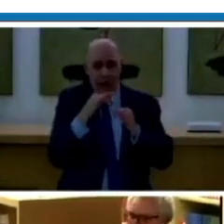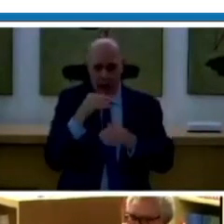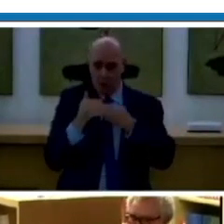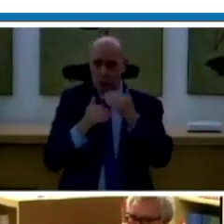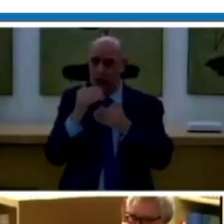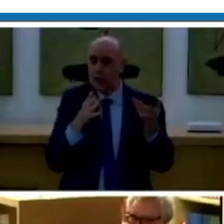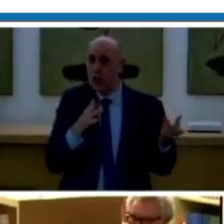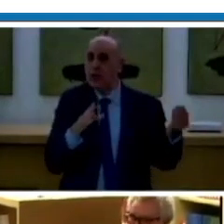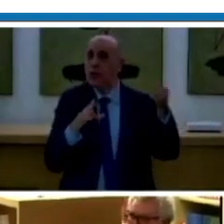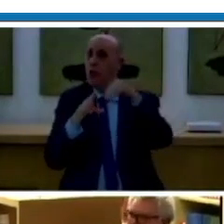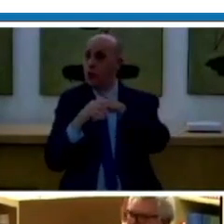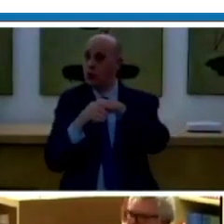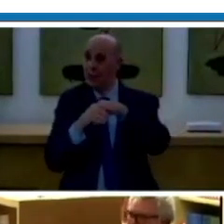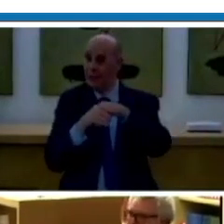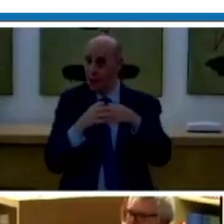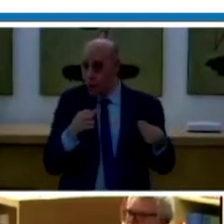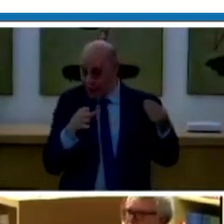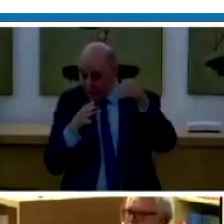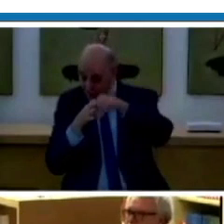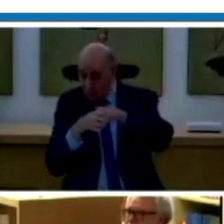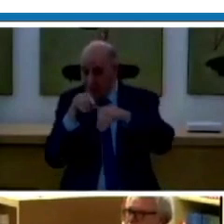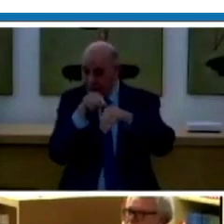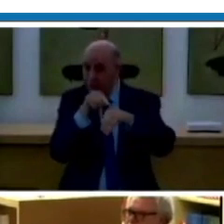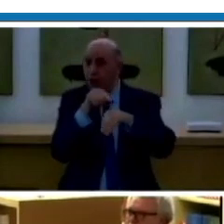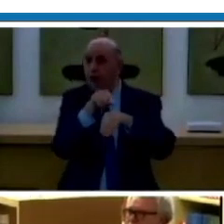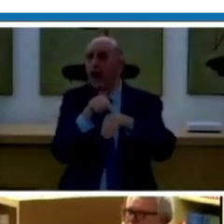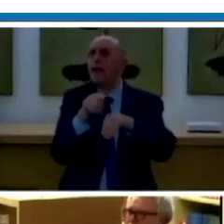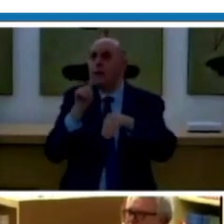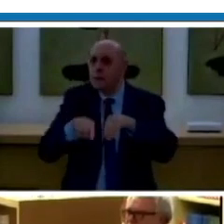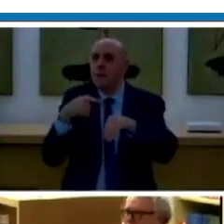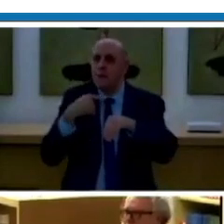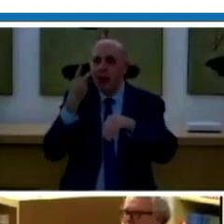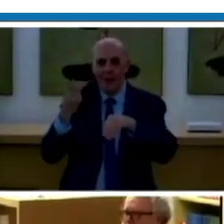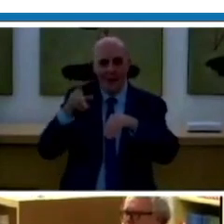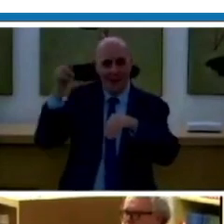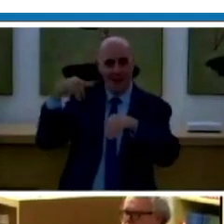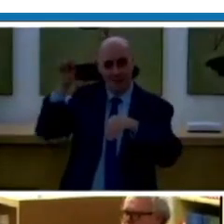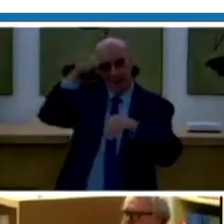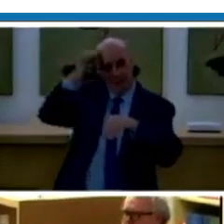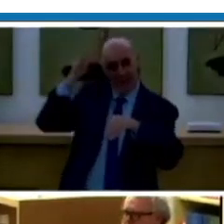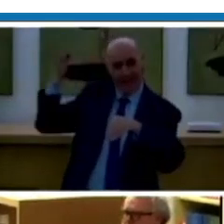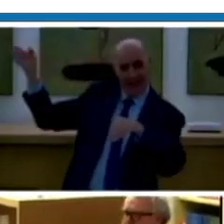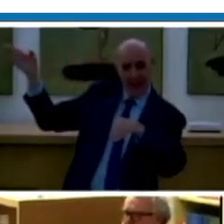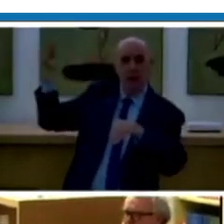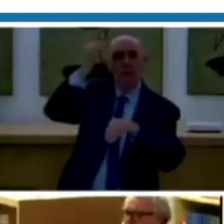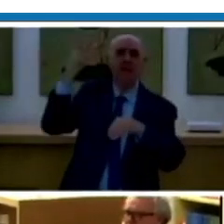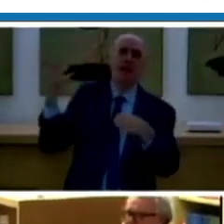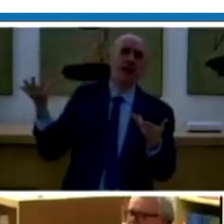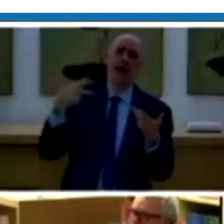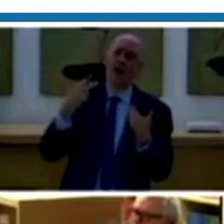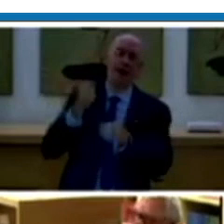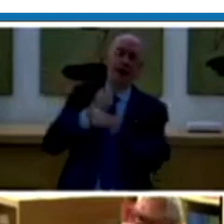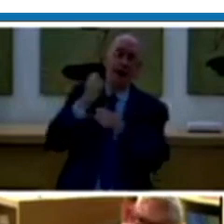inclusivo che noi abbiamo visto perseguire anche dalla persona sarda che pensava di aver chiuso il proprio ciclo